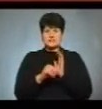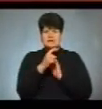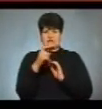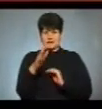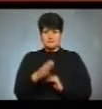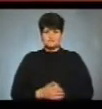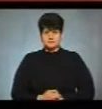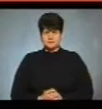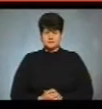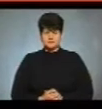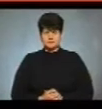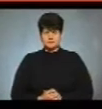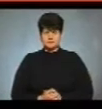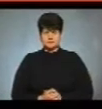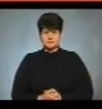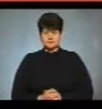відеоматеріал.